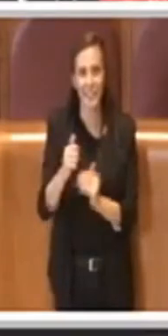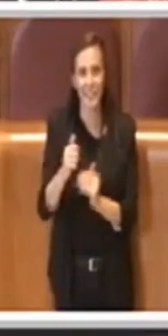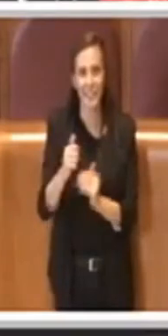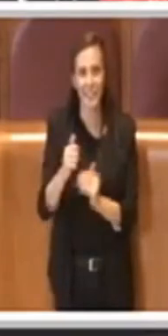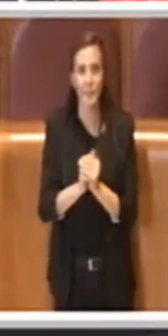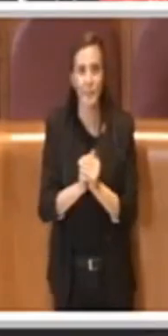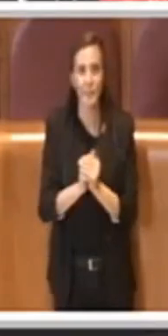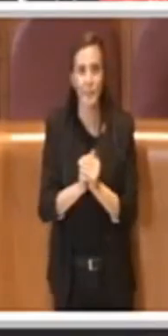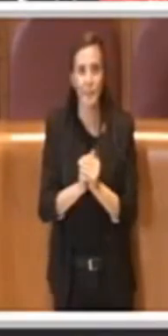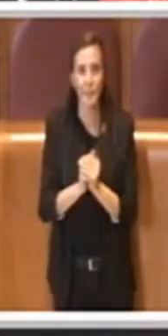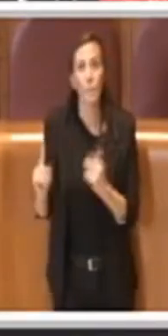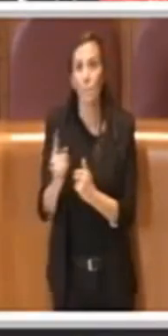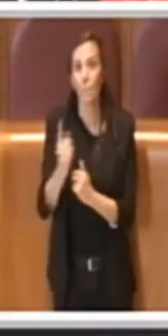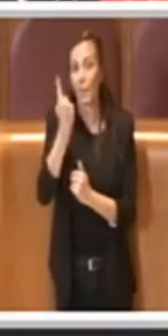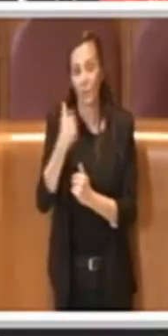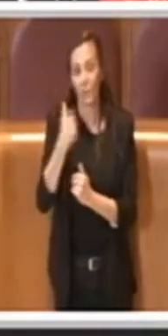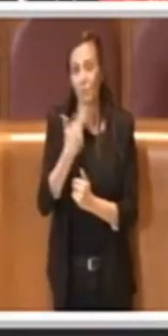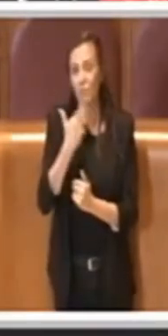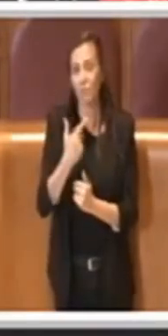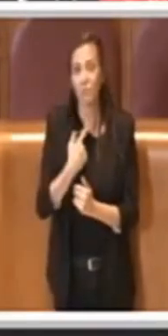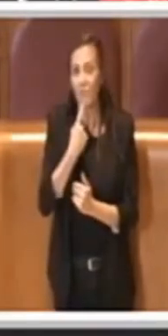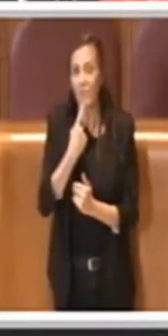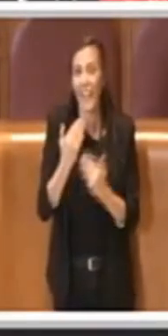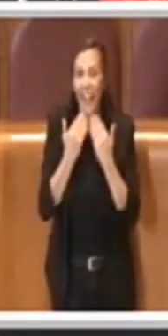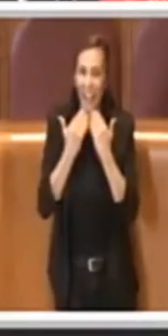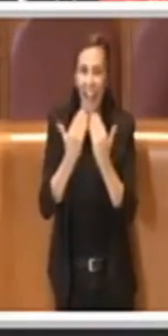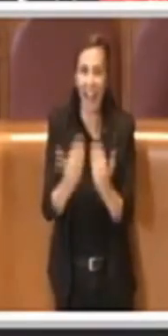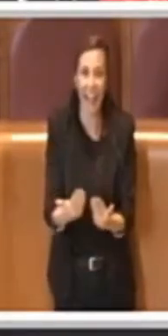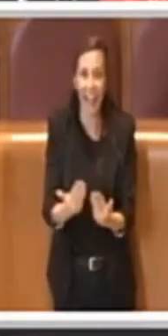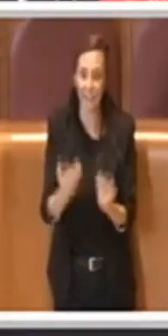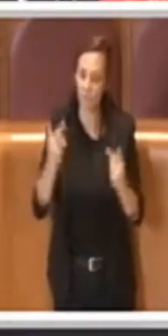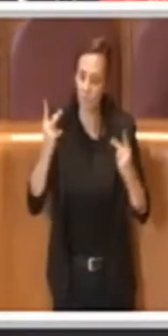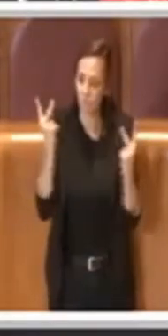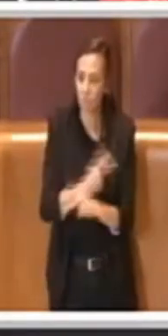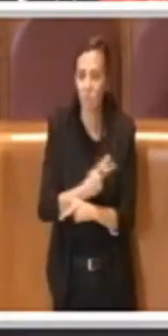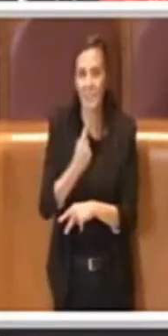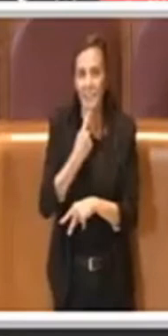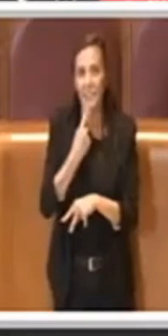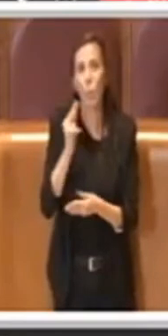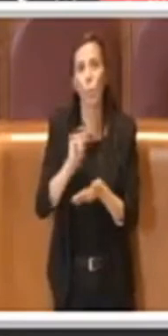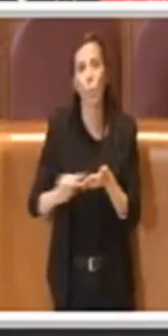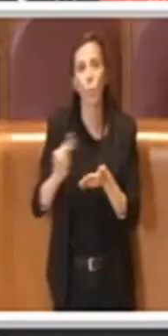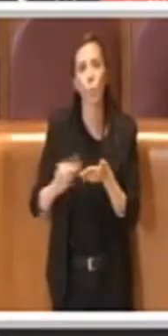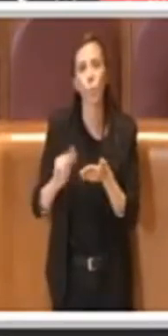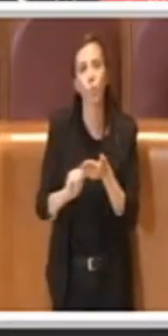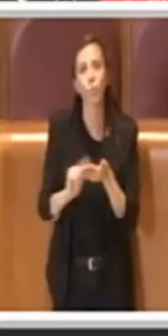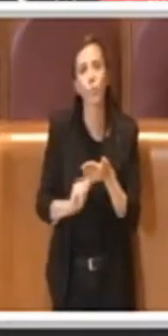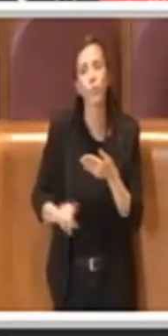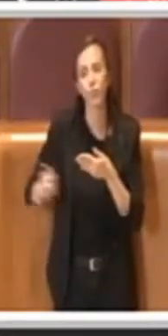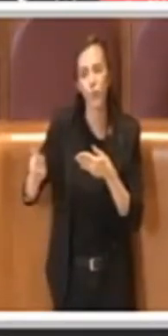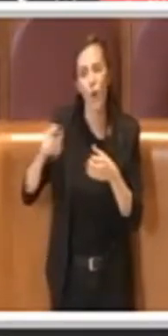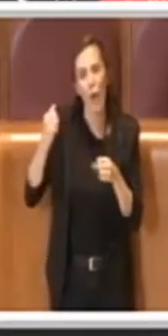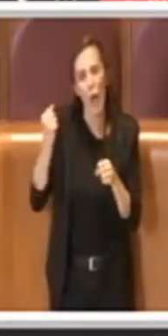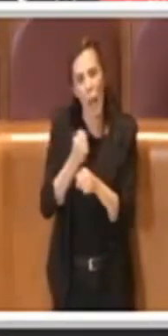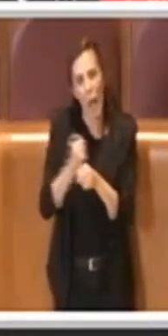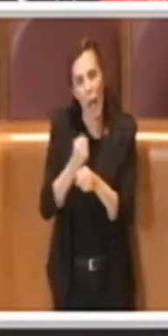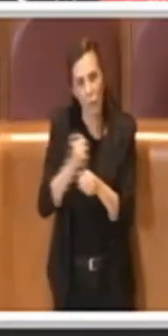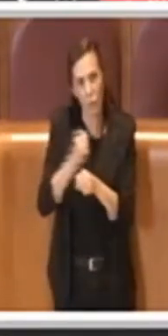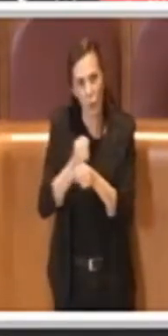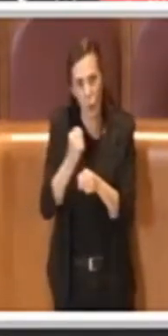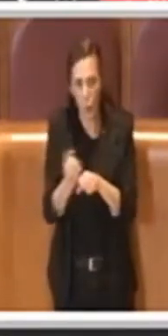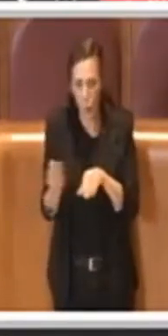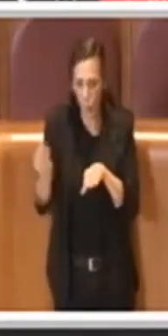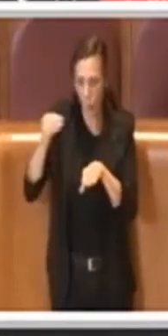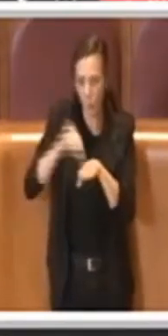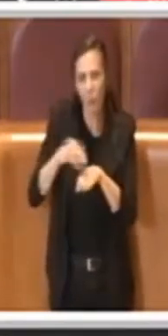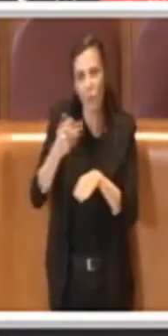Innanzitutto un ringraziamento agli uffici per questo ulteriore lavoro che è stato